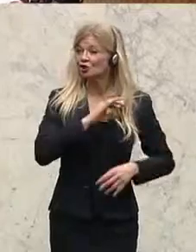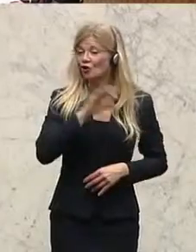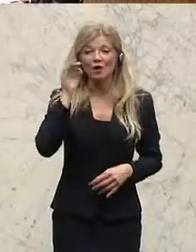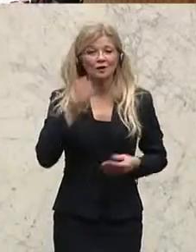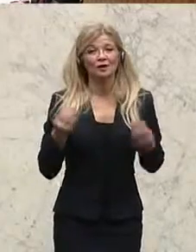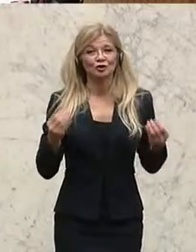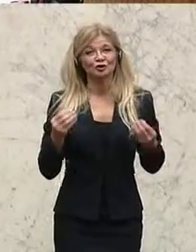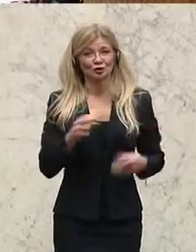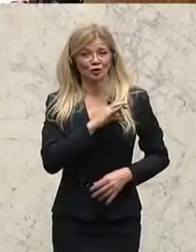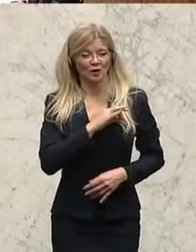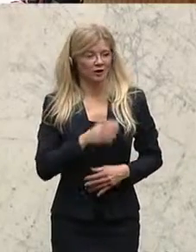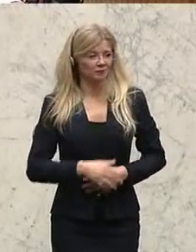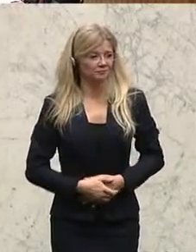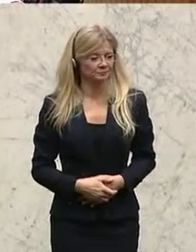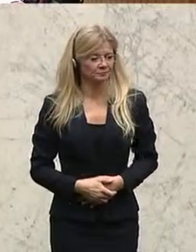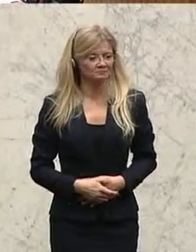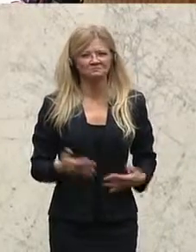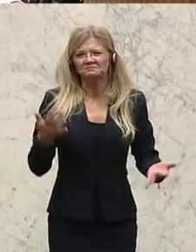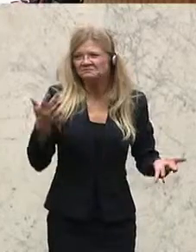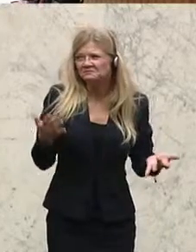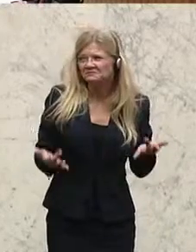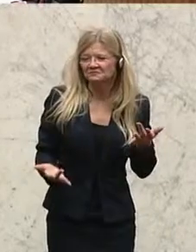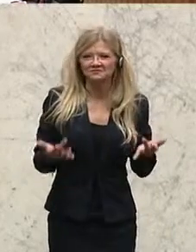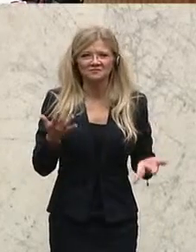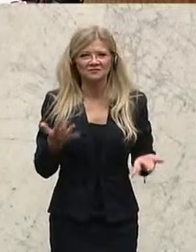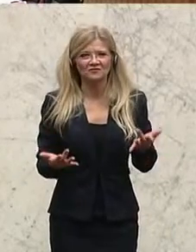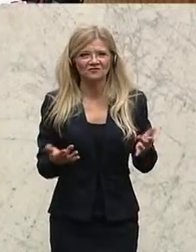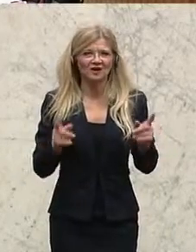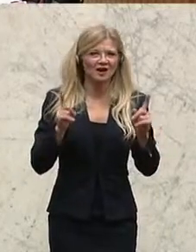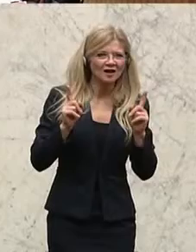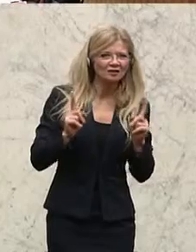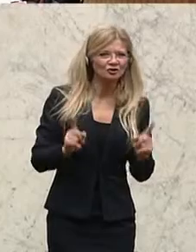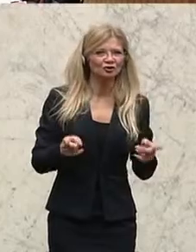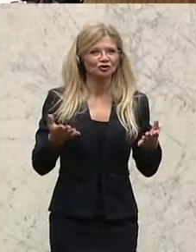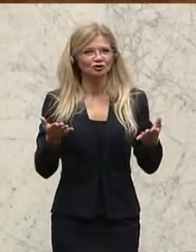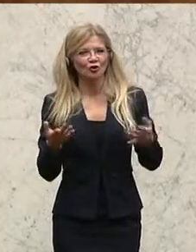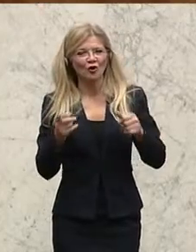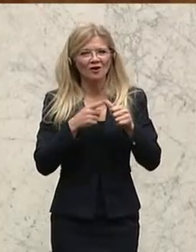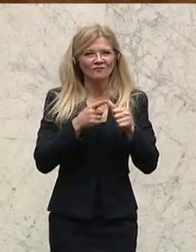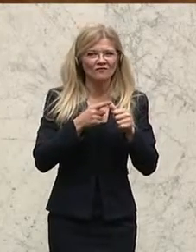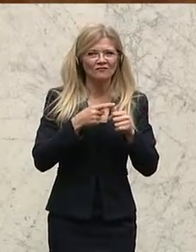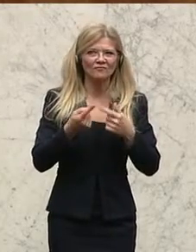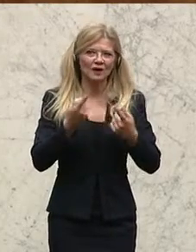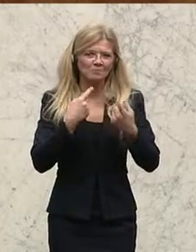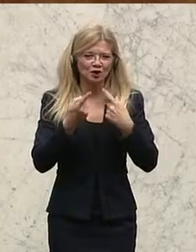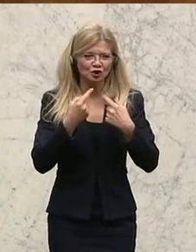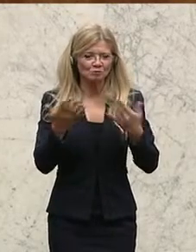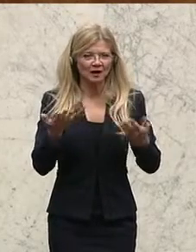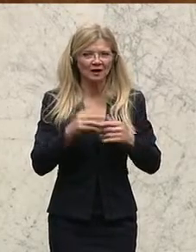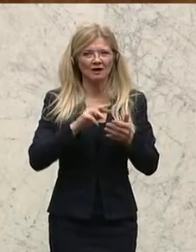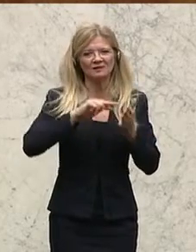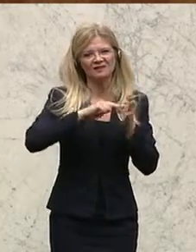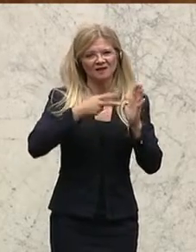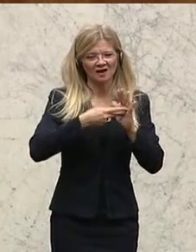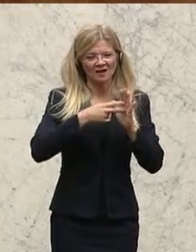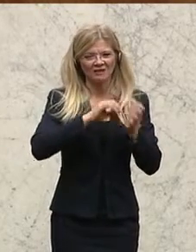... den geschätzten Kollegen... Matthias Köchl von den Grünen. wenn man über den technologischen Wandel spricht, einmal 100 Jahre zurückblicken. Deswegen steige ich einmal ein